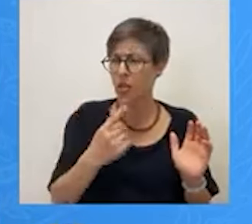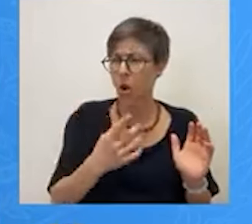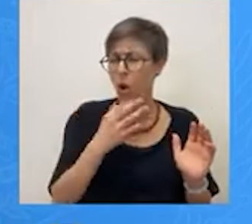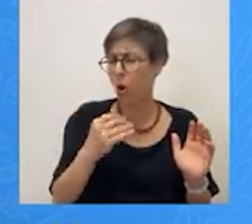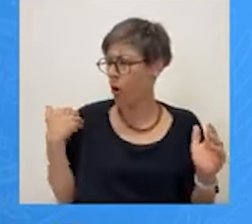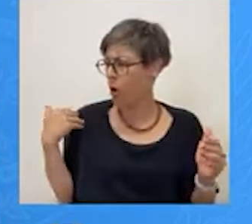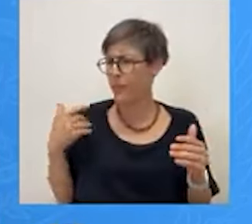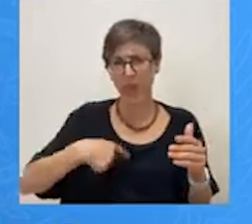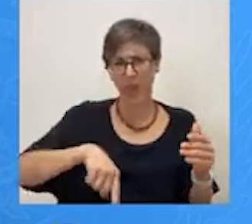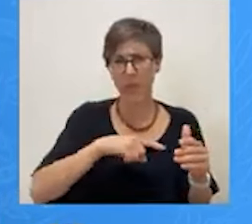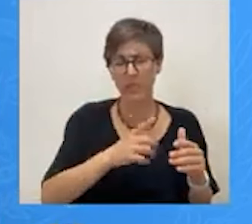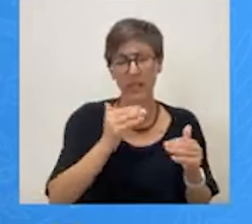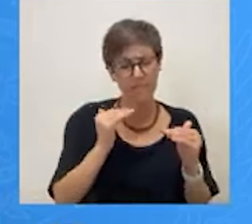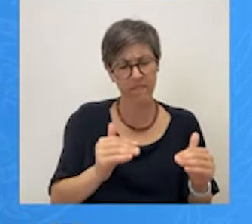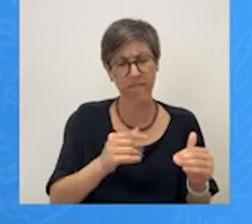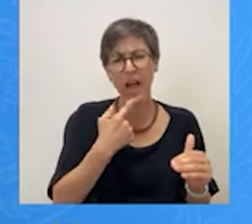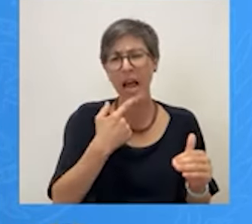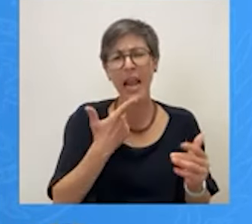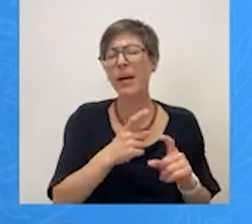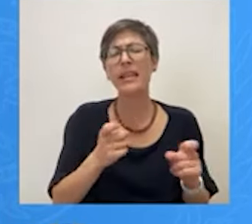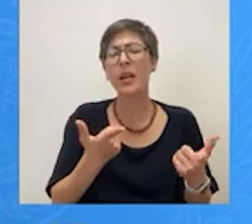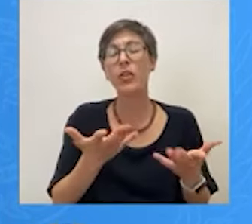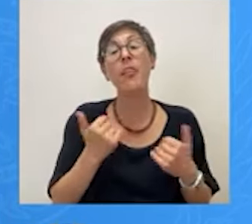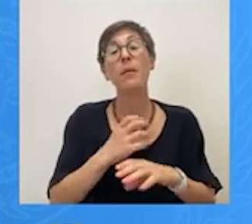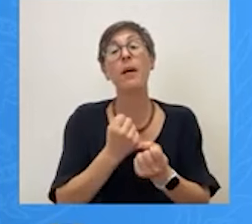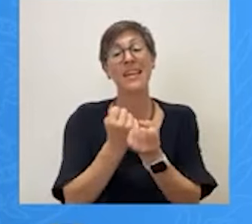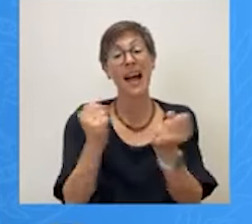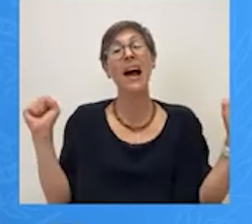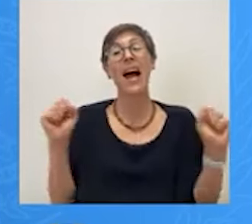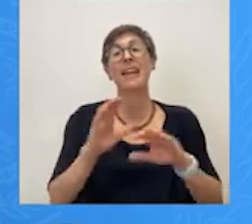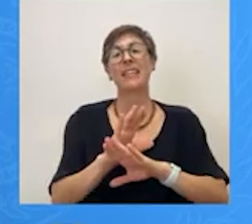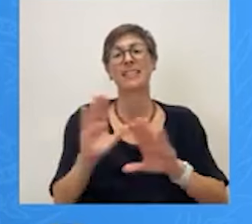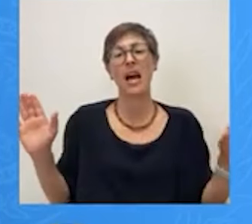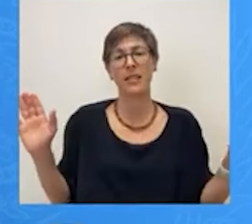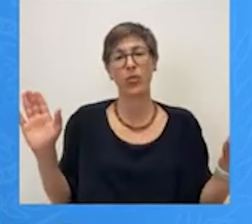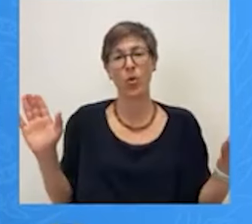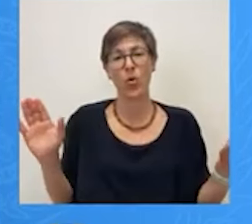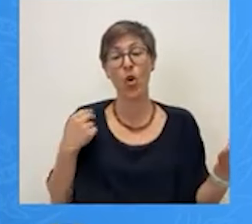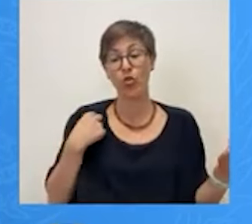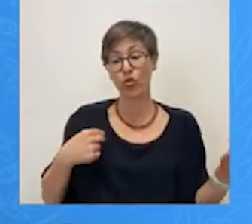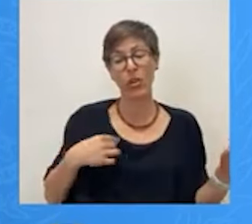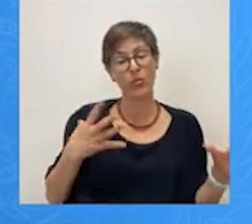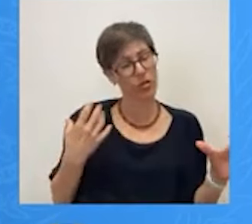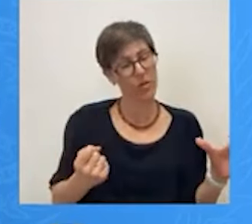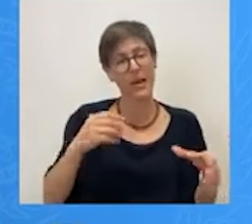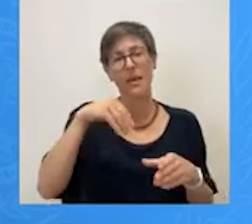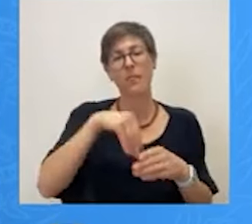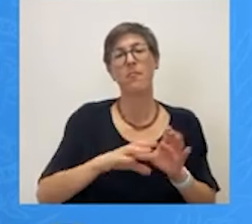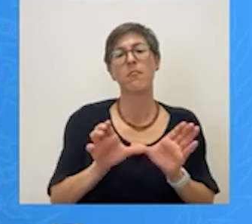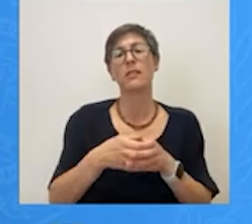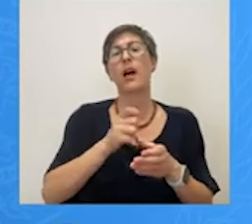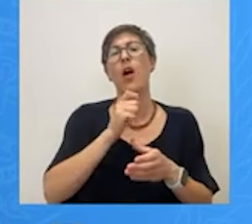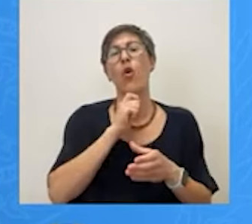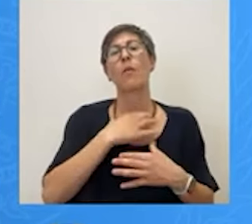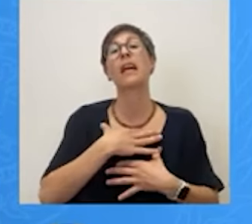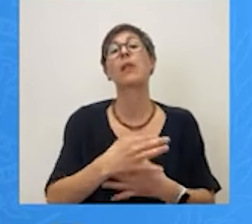ότι δεν υπάρχει αυτό το ανεξάρτητο το αυτοδίκητο. Στους Δήμους υπάρχουν κόμματα. Υπάρχουν εκπρόσωποι